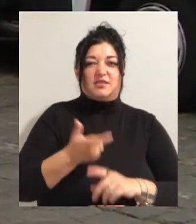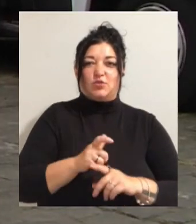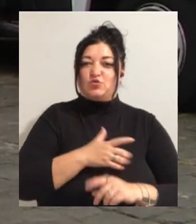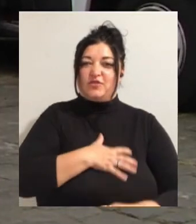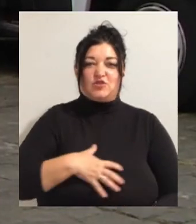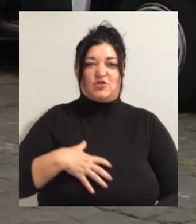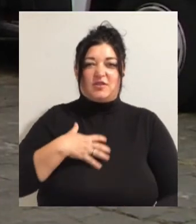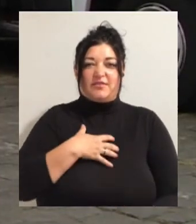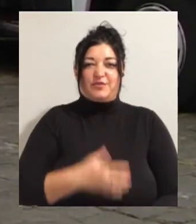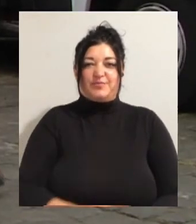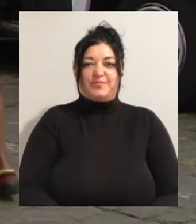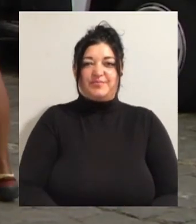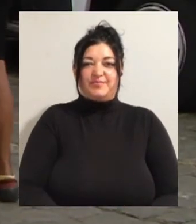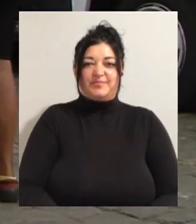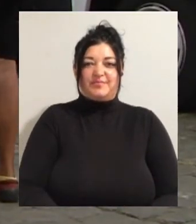Велопробіг 22!